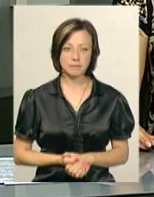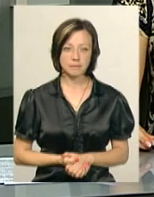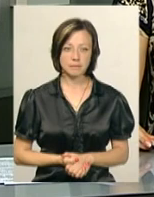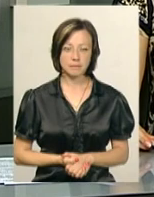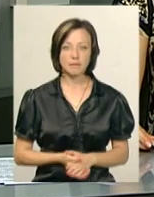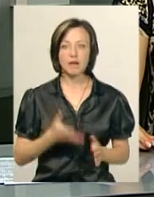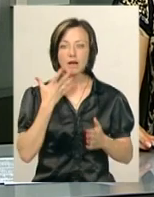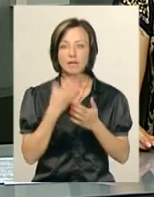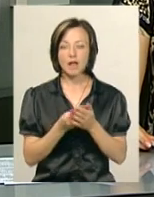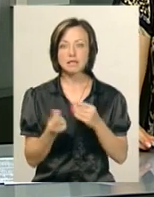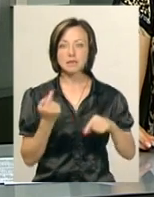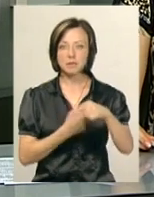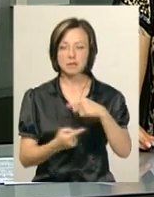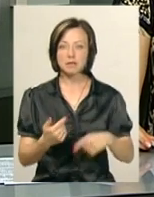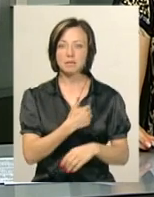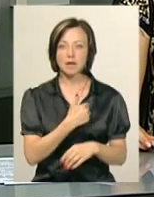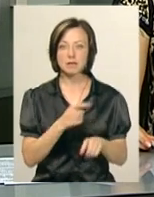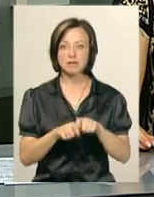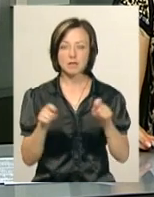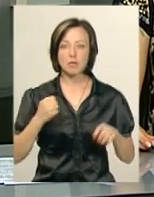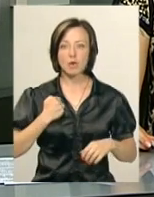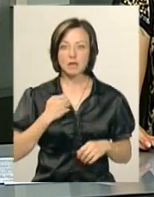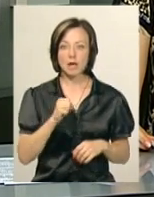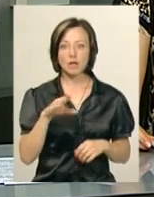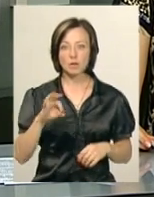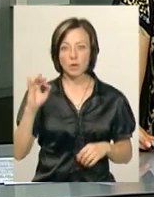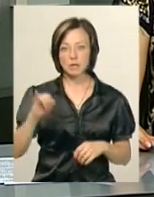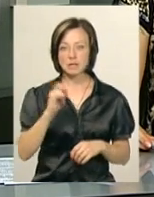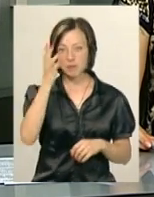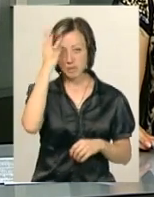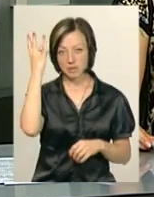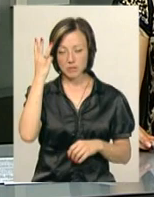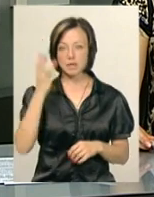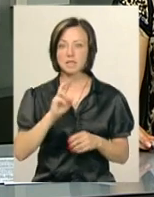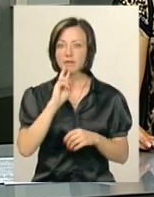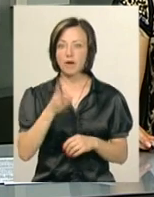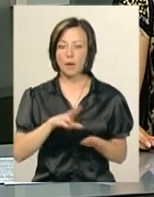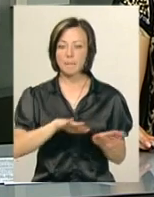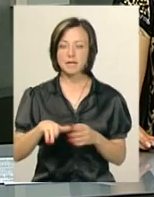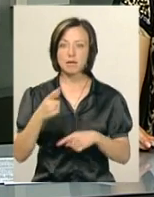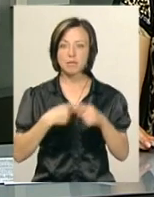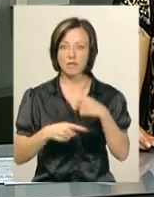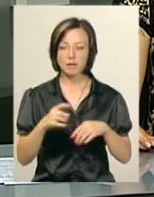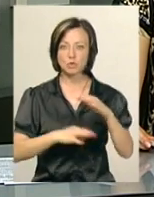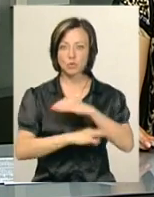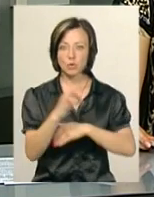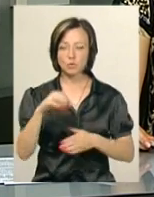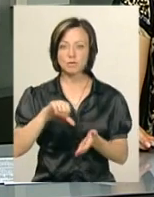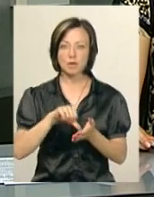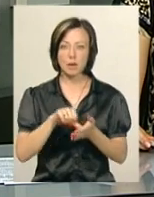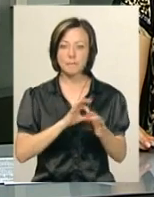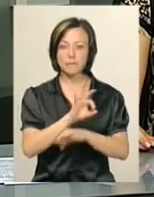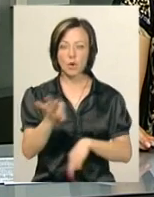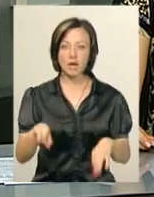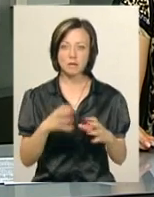Власний бізнес збирається відкрити боєць АТО з Хмельницького Валерій Подкалюк. За два роки після повернення зі Сходу він взяв участь у